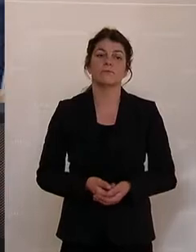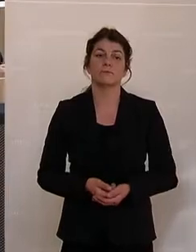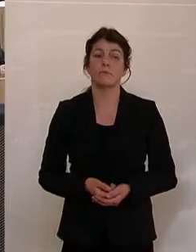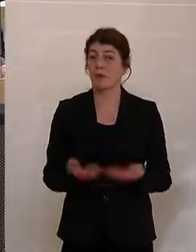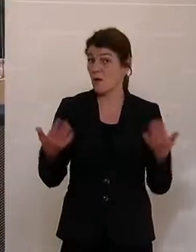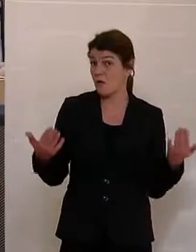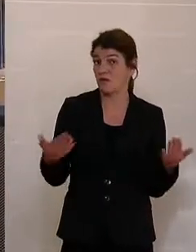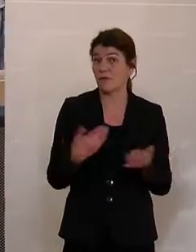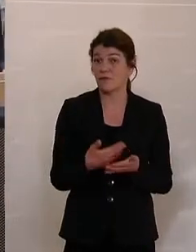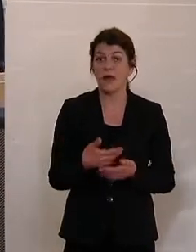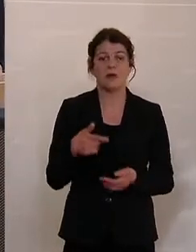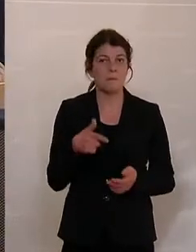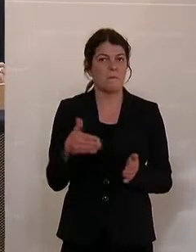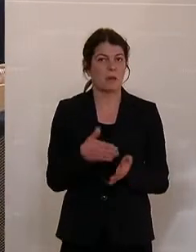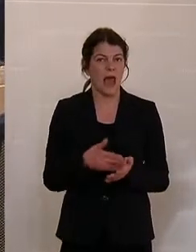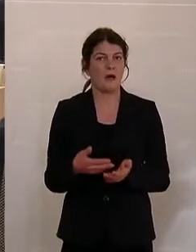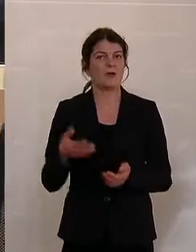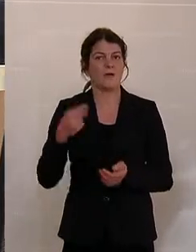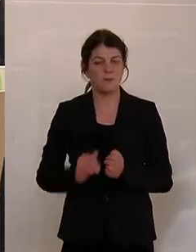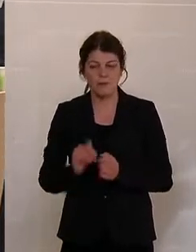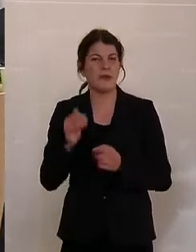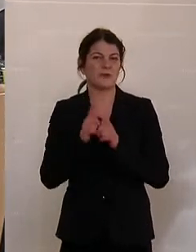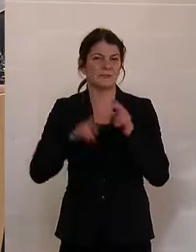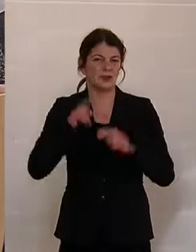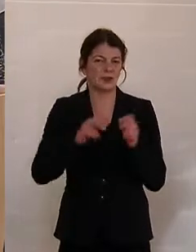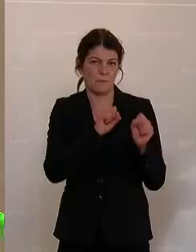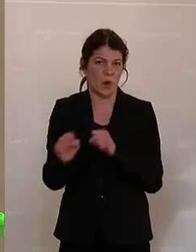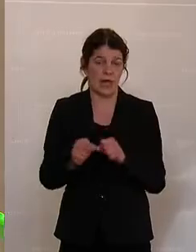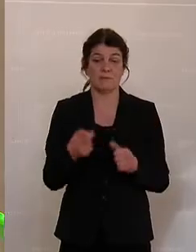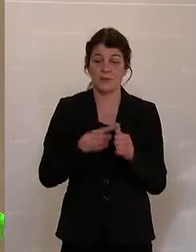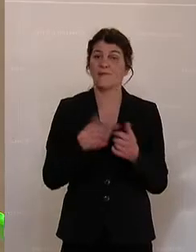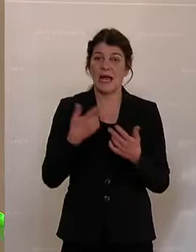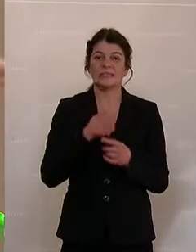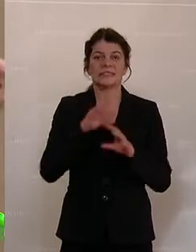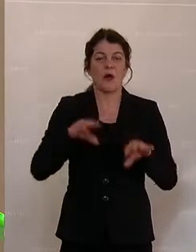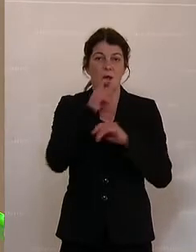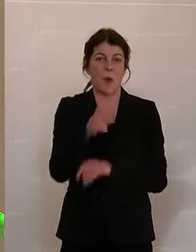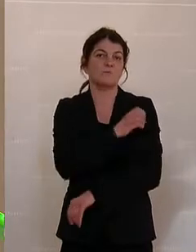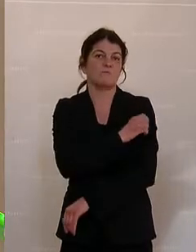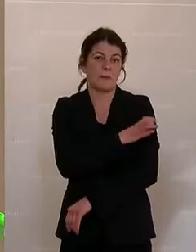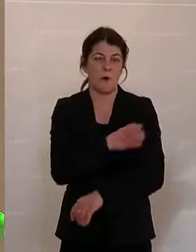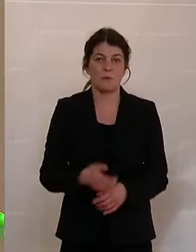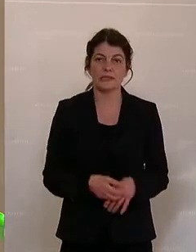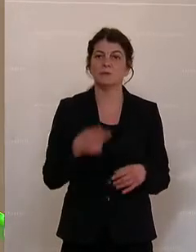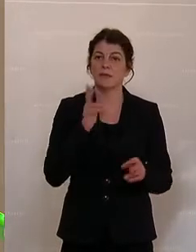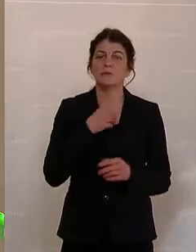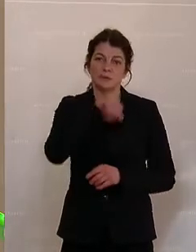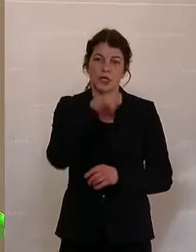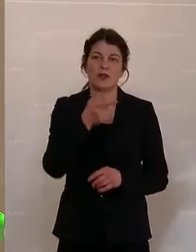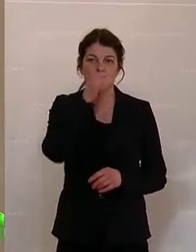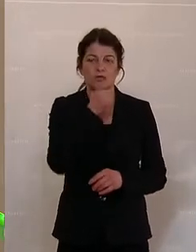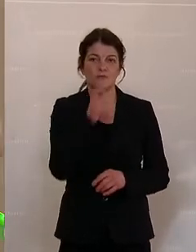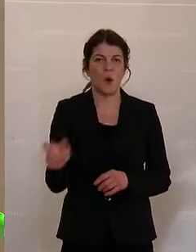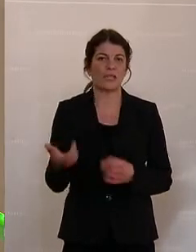Und dafür braucht es von klein an Instrumente. Und dieses Zauberwort ist für mich Empowerment. Normalerweise mag ich deutsche Begrifflichkeiten lieber, aber